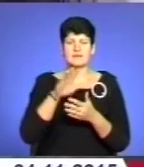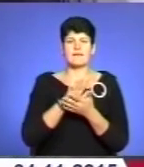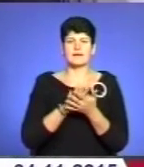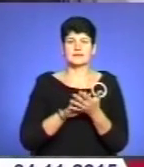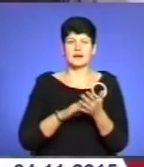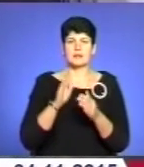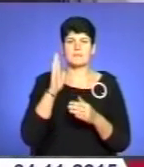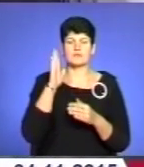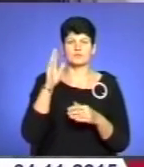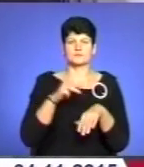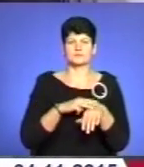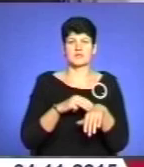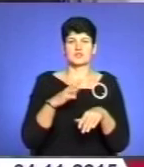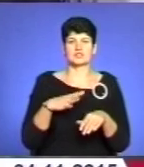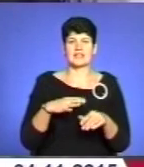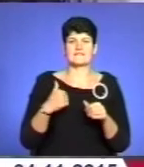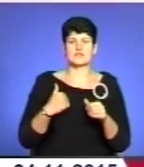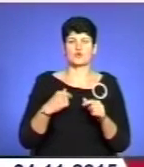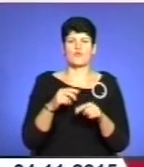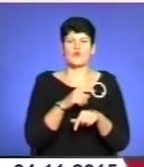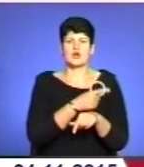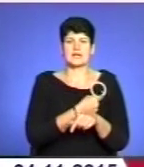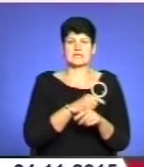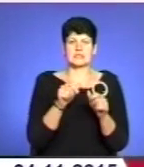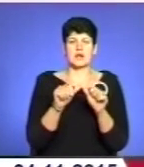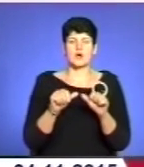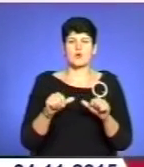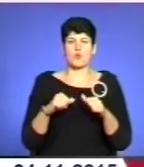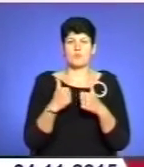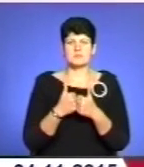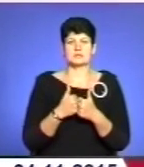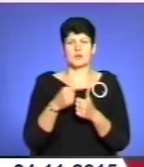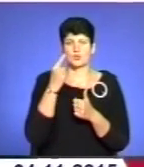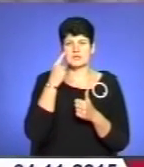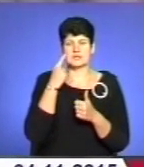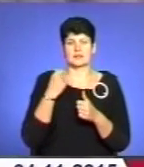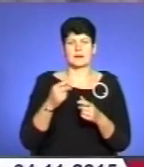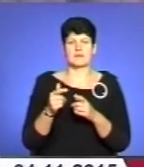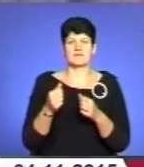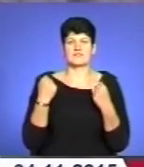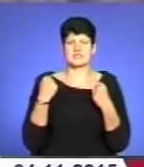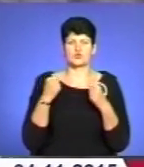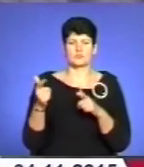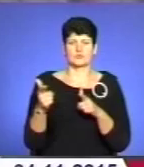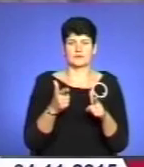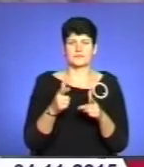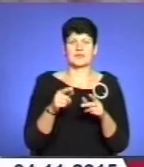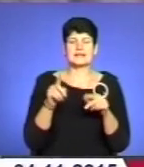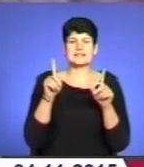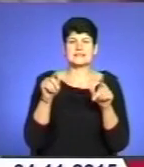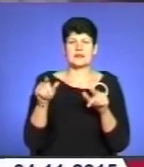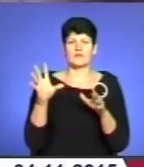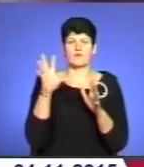поліціянтів чекає військово-лікарська комісія та оцінка фізичної підготовки. Заліки по фізичній підготовці входять